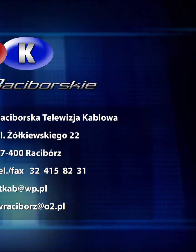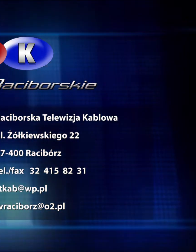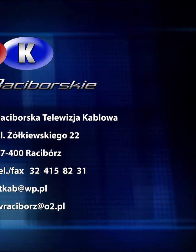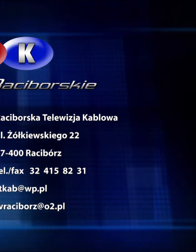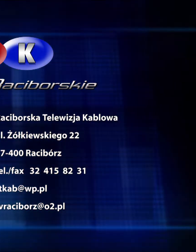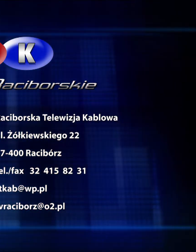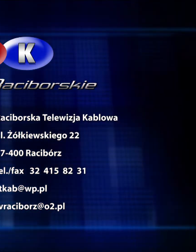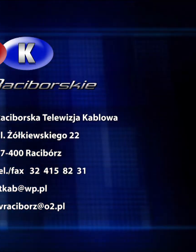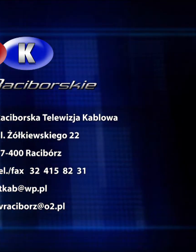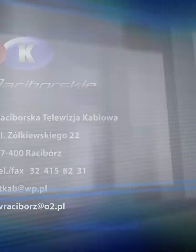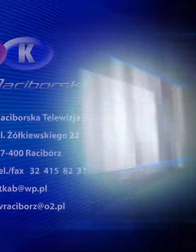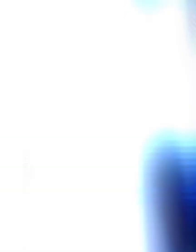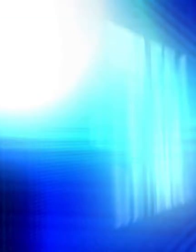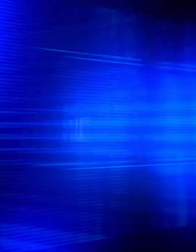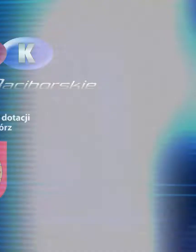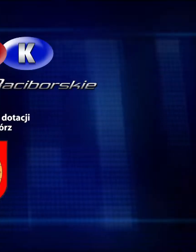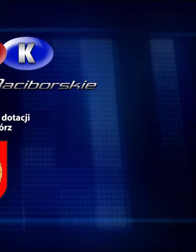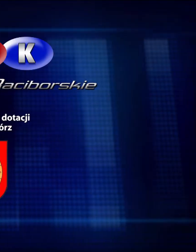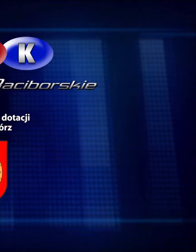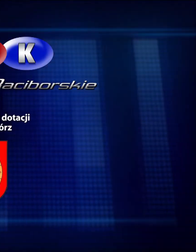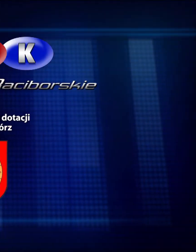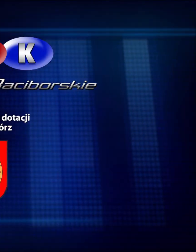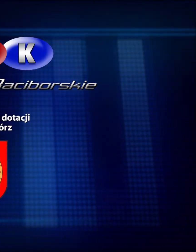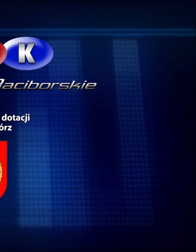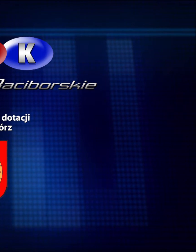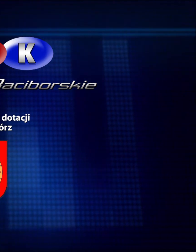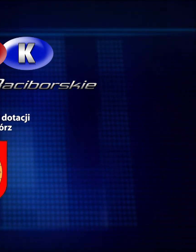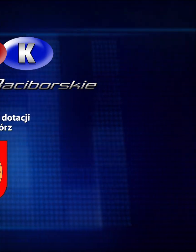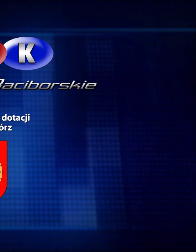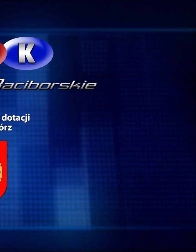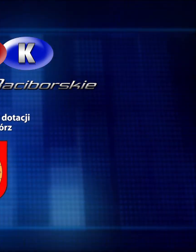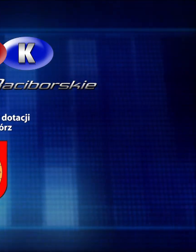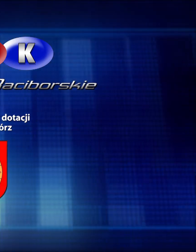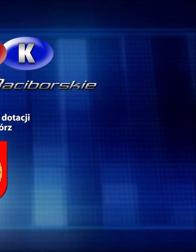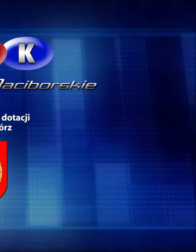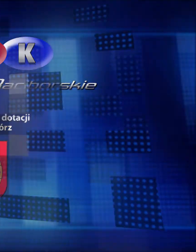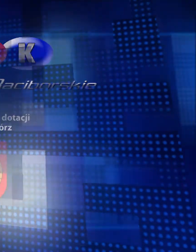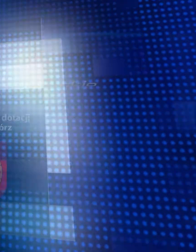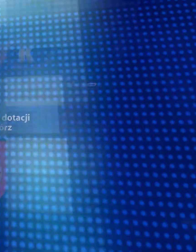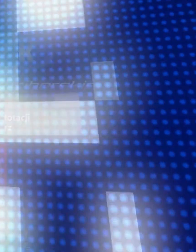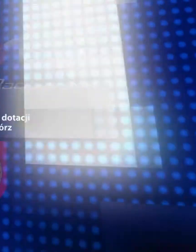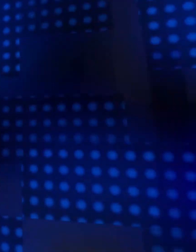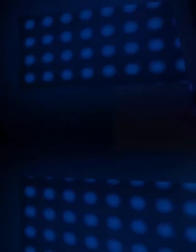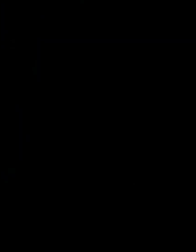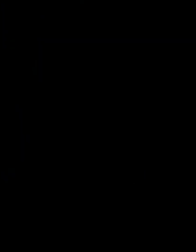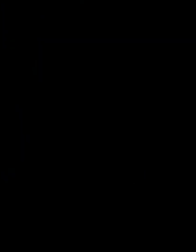Dziękuje za i do zobaczenia. Dziękuje